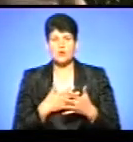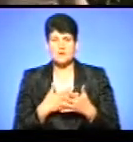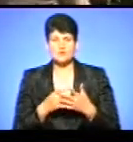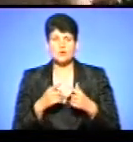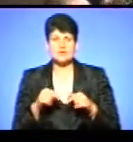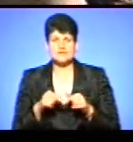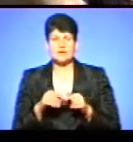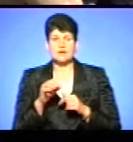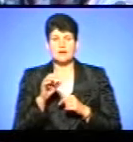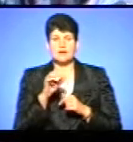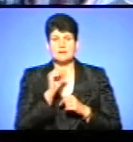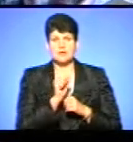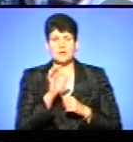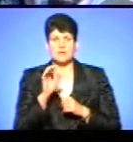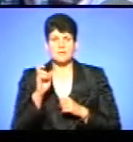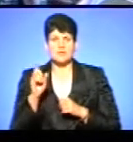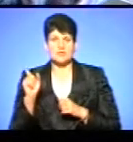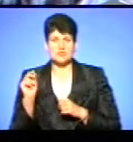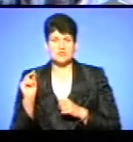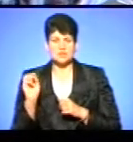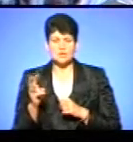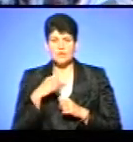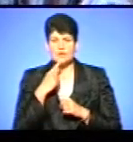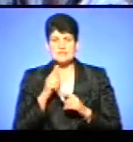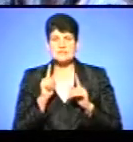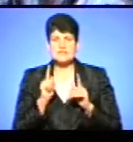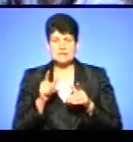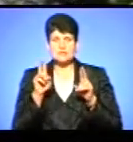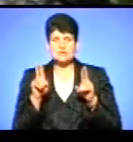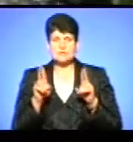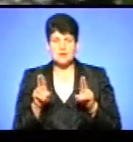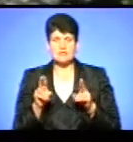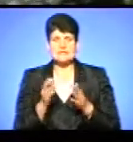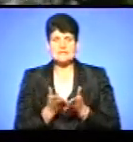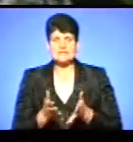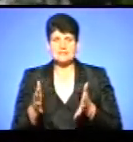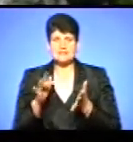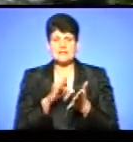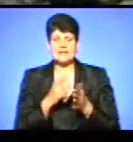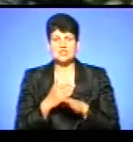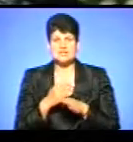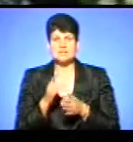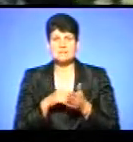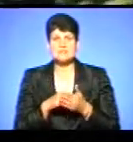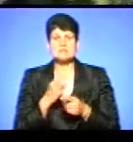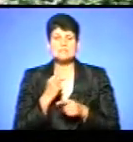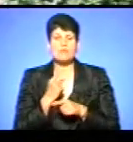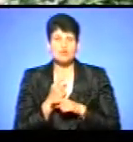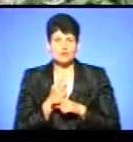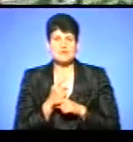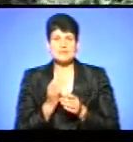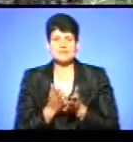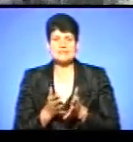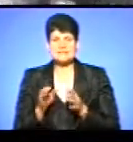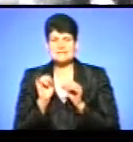скелі Андрій Об'єщик розповідає, що згідно із правил благоустрою, септики у центральній частині міста заборонені. Зливи, які йдуть із цих будинків,